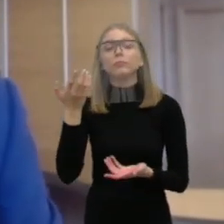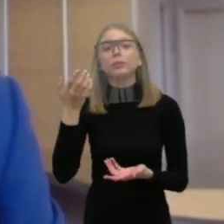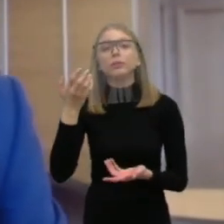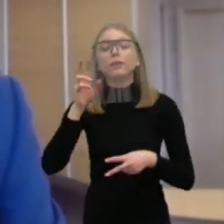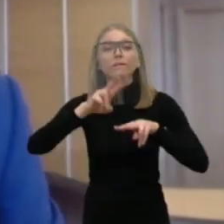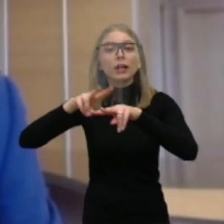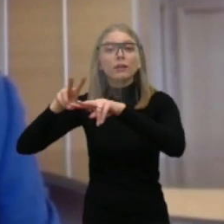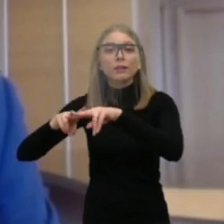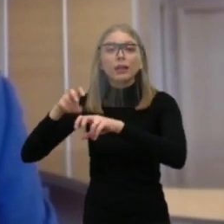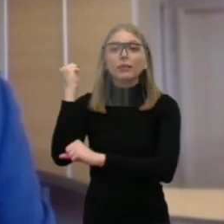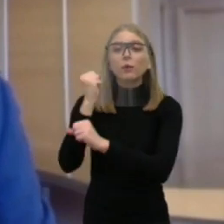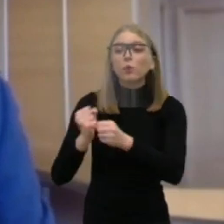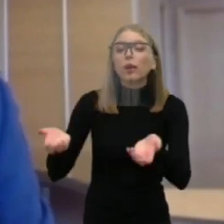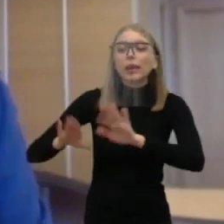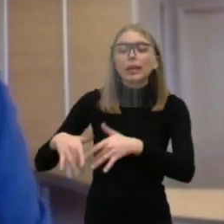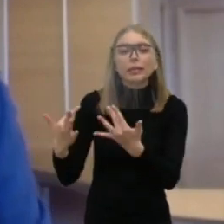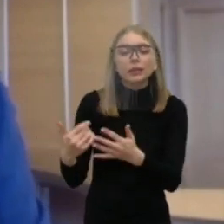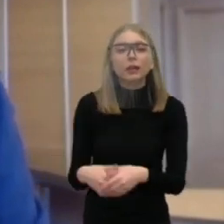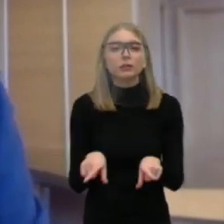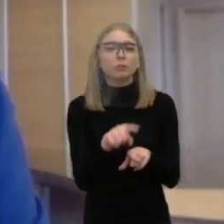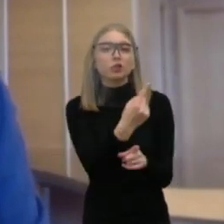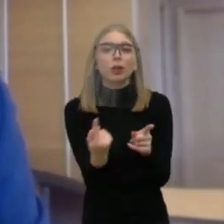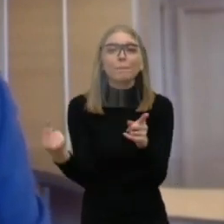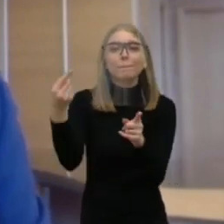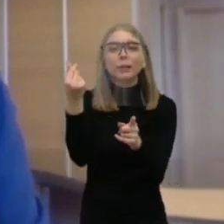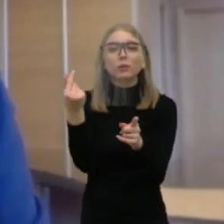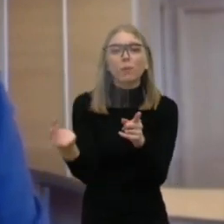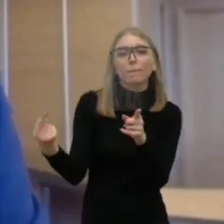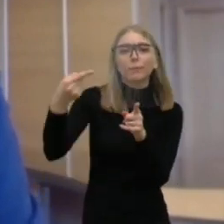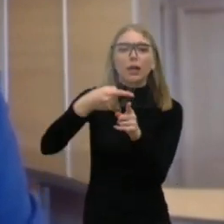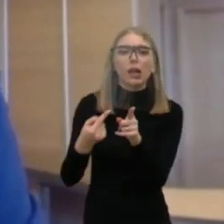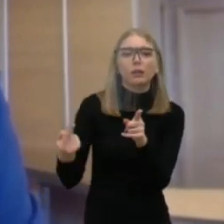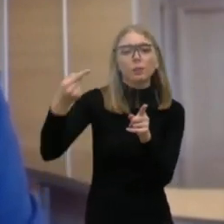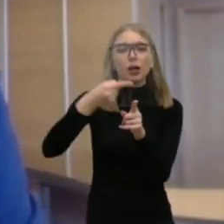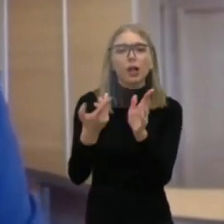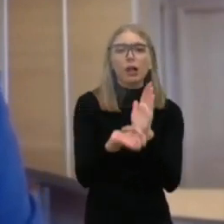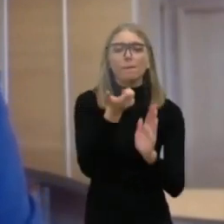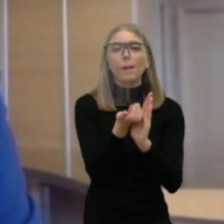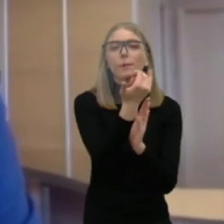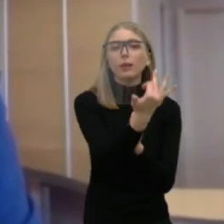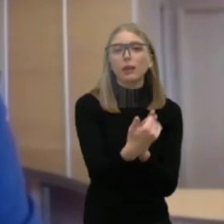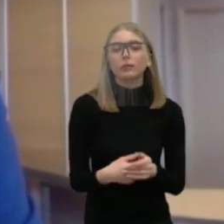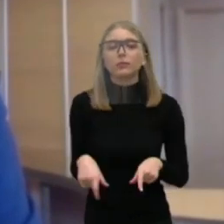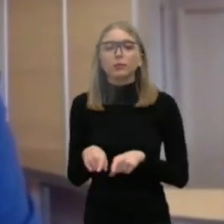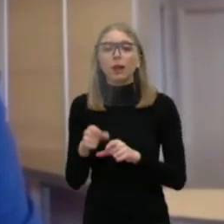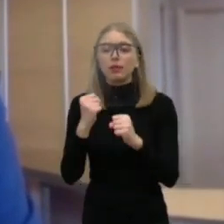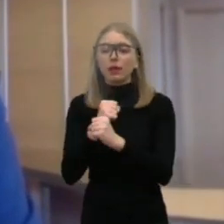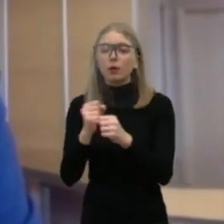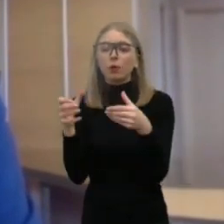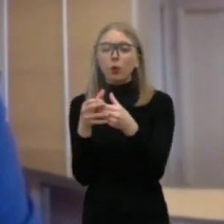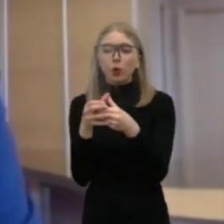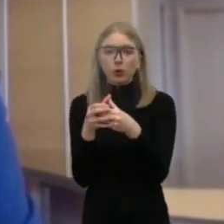pareiginį priedą už tai, kad vaikščiatų į pasitarimus ir darbo grupės, bet